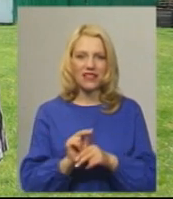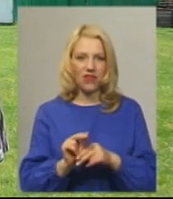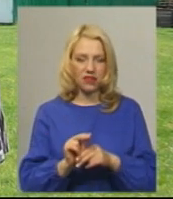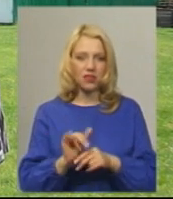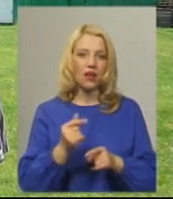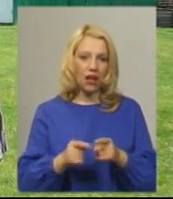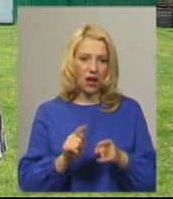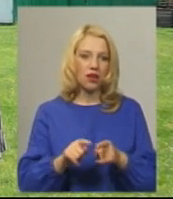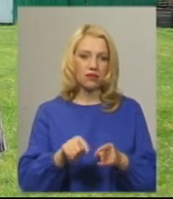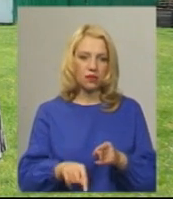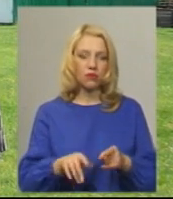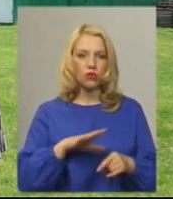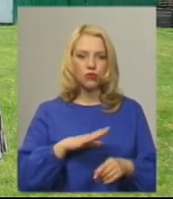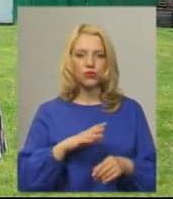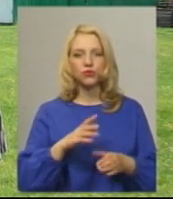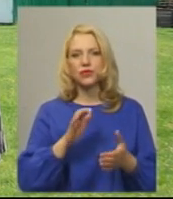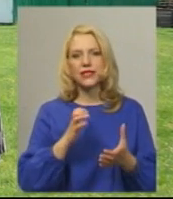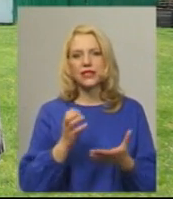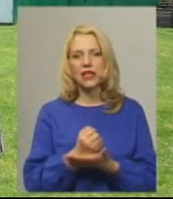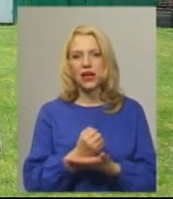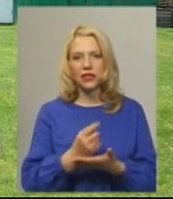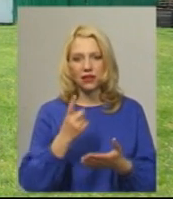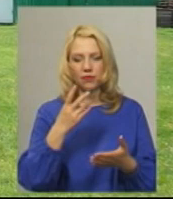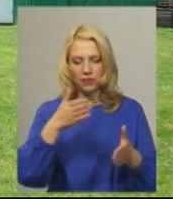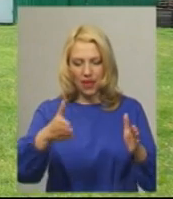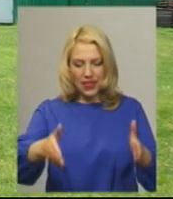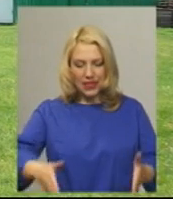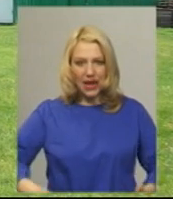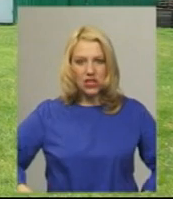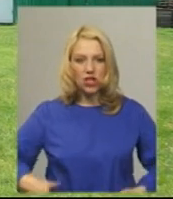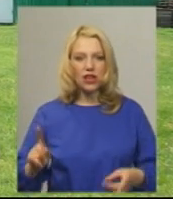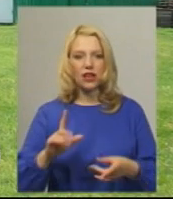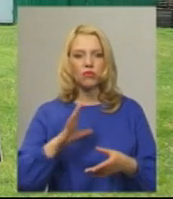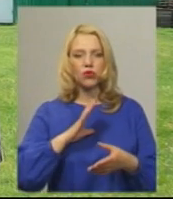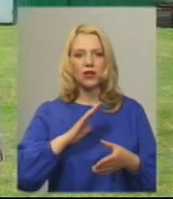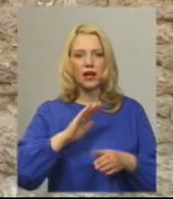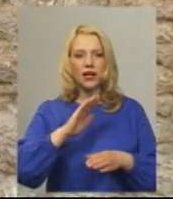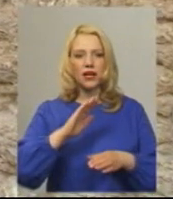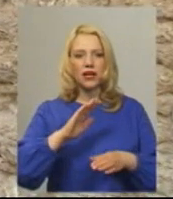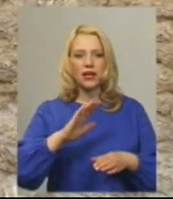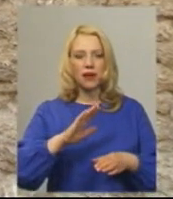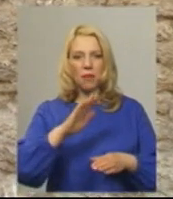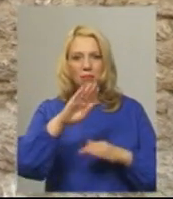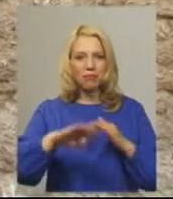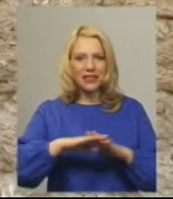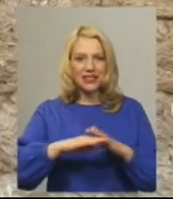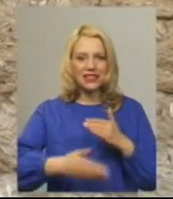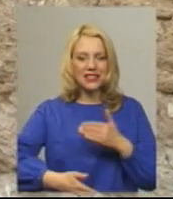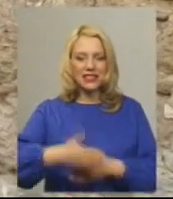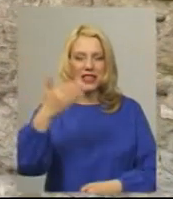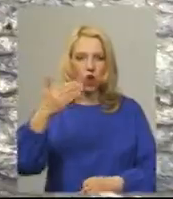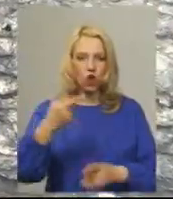А саме він був знайдений, скоріш за все, в траншеї, яка була викопана під стіну палацу. Під час архітектурно